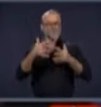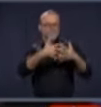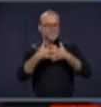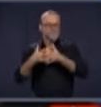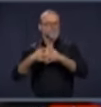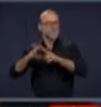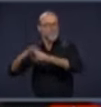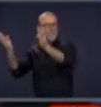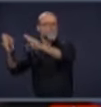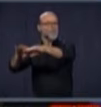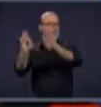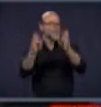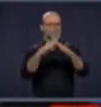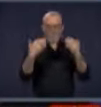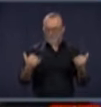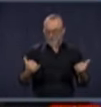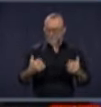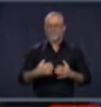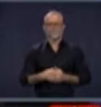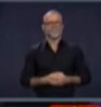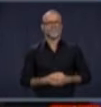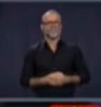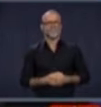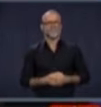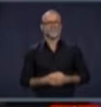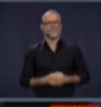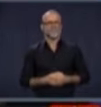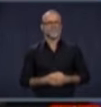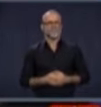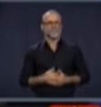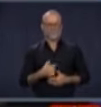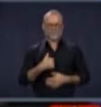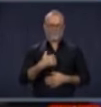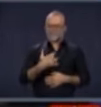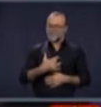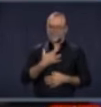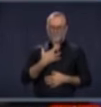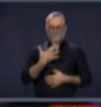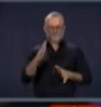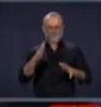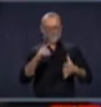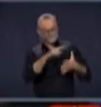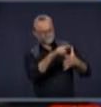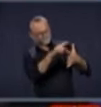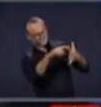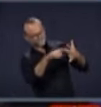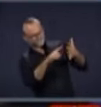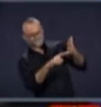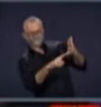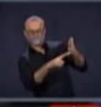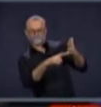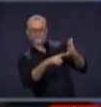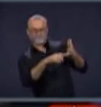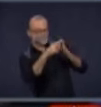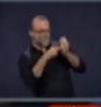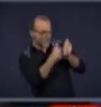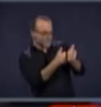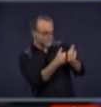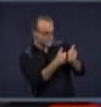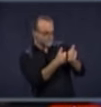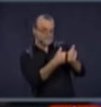Ontario. Dans une majorité d'États aux États-Unis, nous avons respecté les